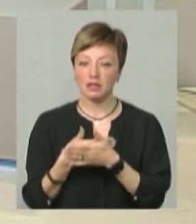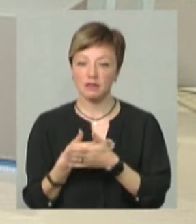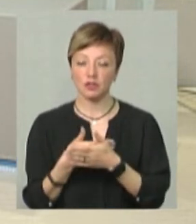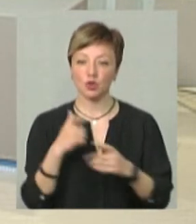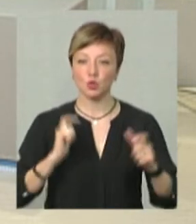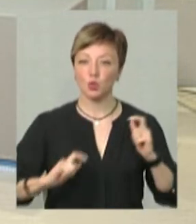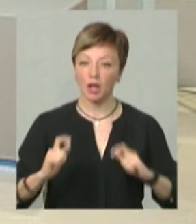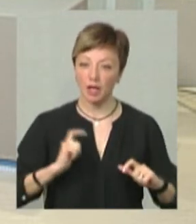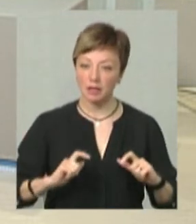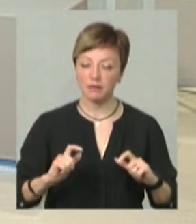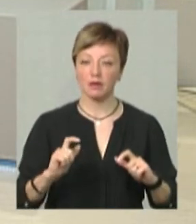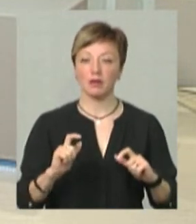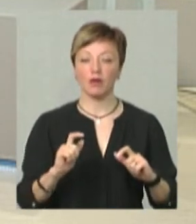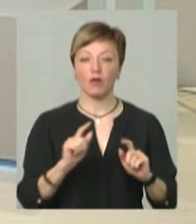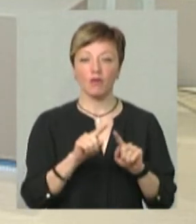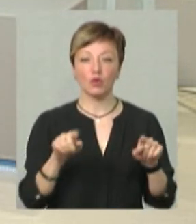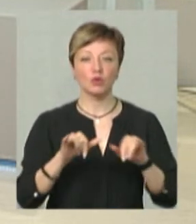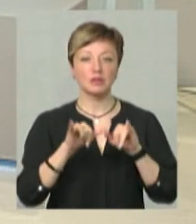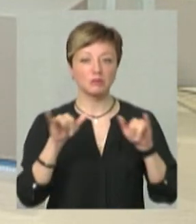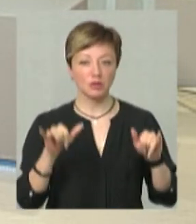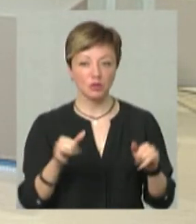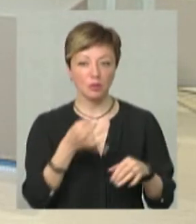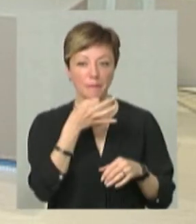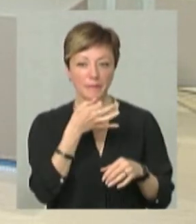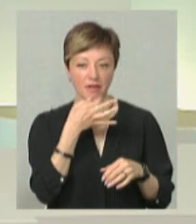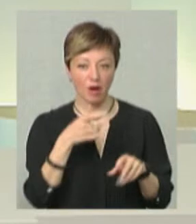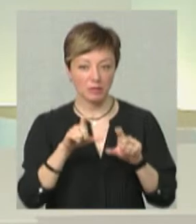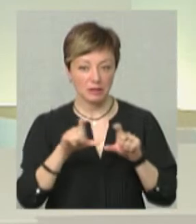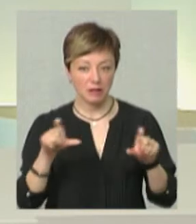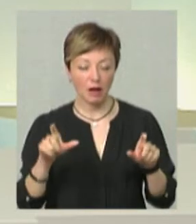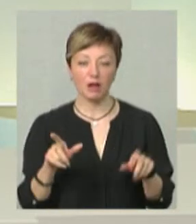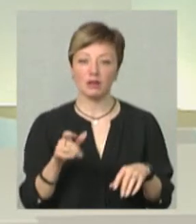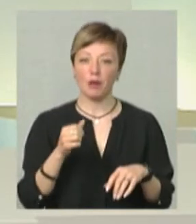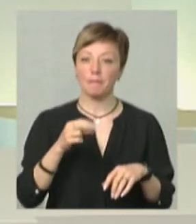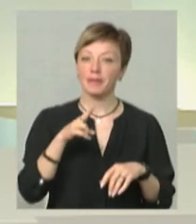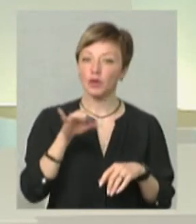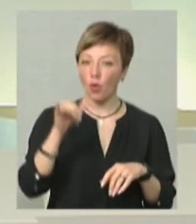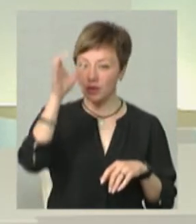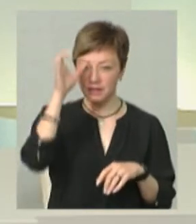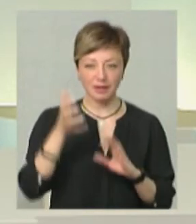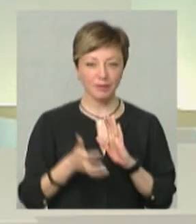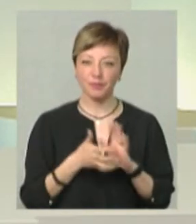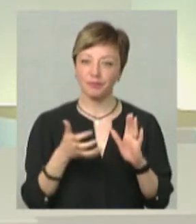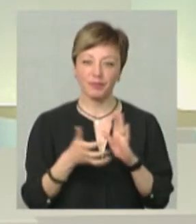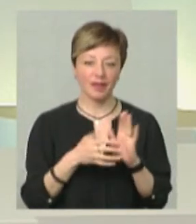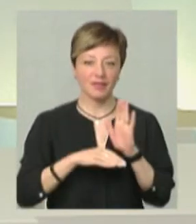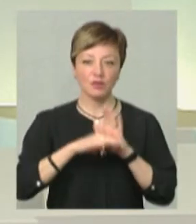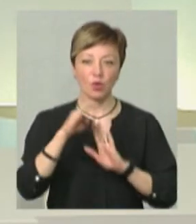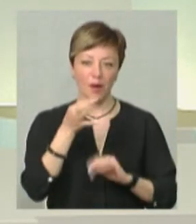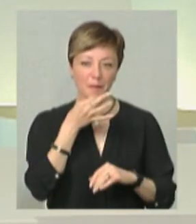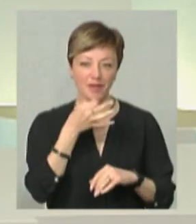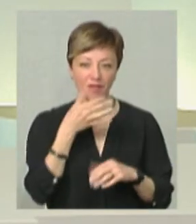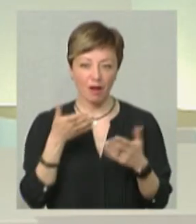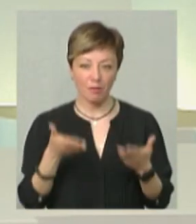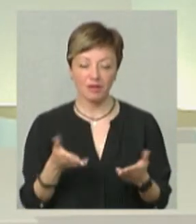студентів профтехосвіти, воно збільшує привабливість професійно-технічної освіти, а, на жаль, вона недостатньо висока, ця